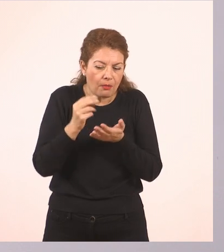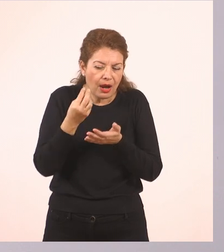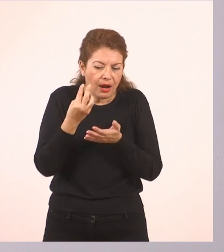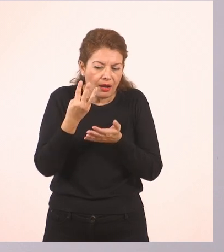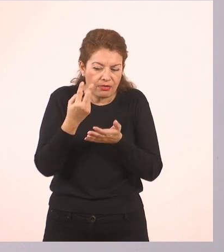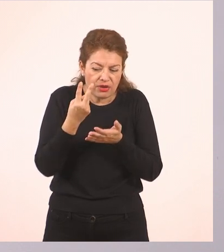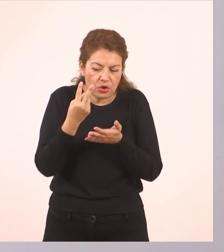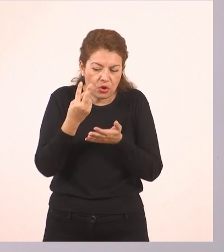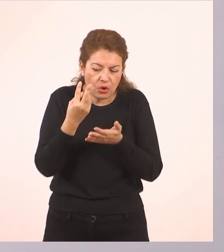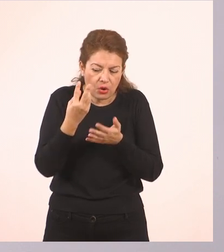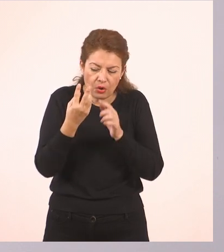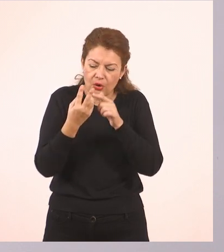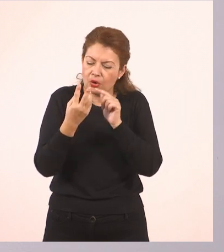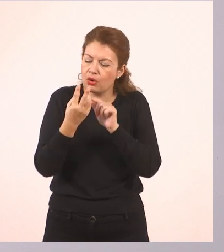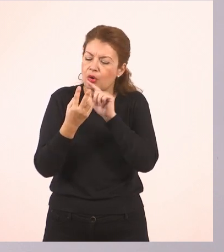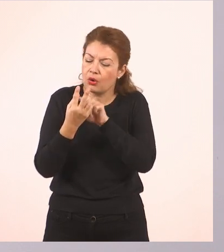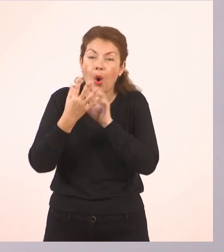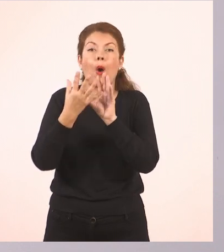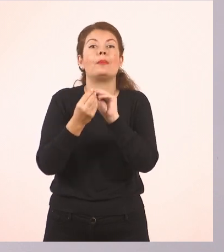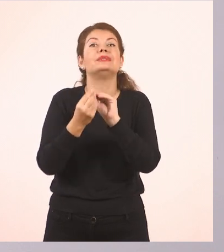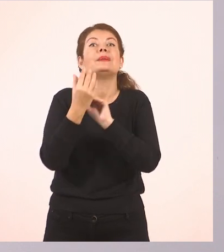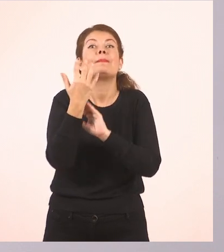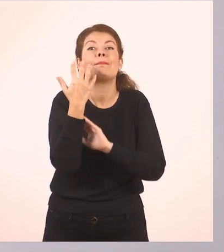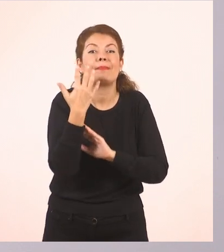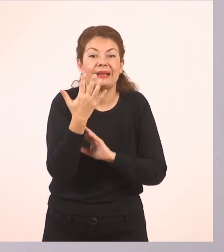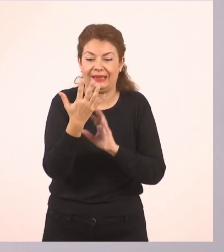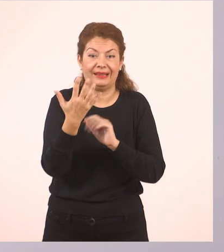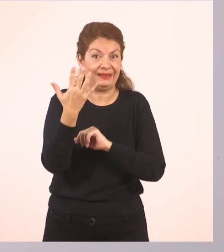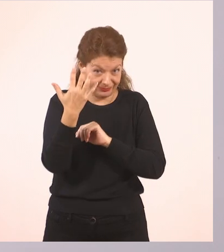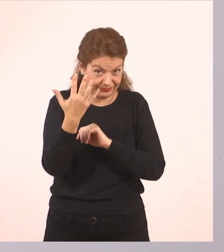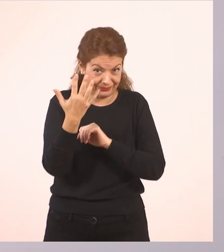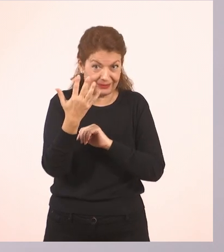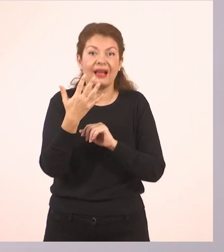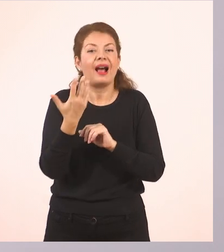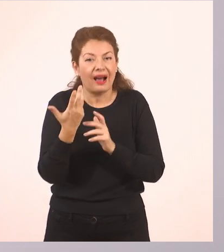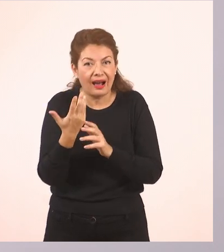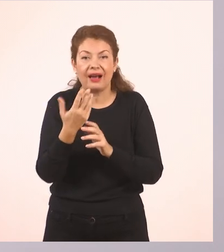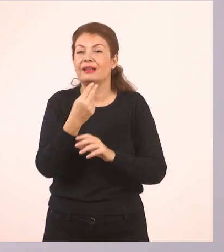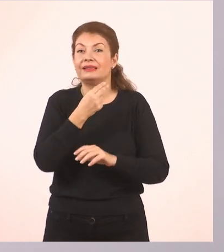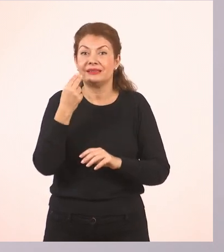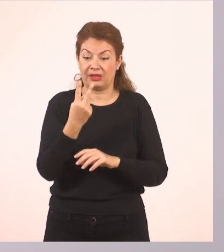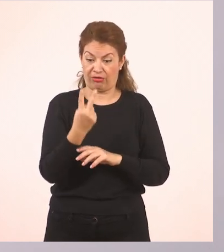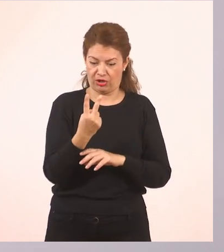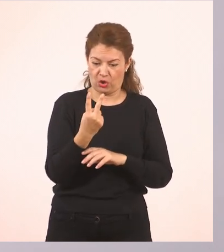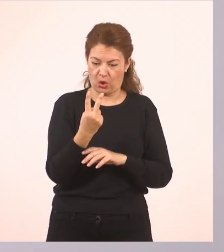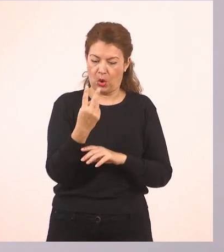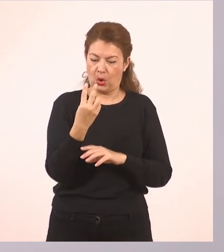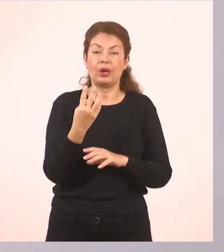3. 2 και 3 με ανεβάζουν στο 5.